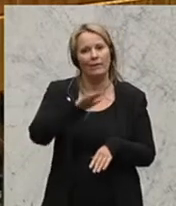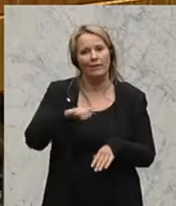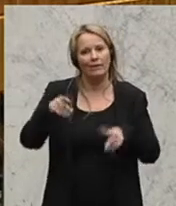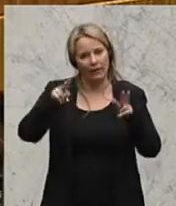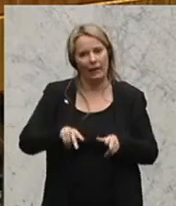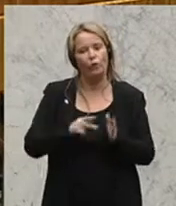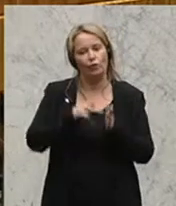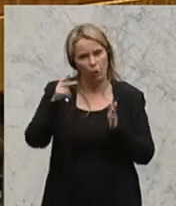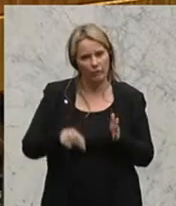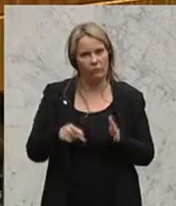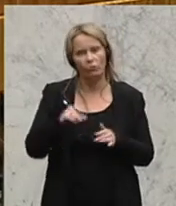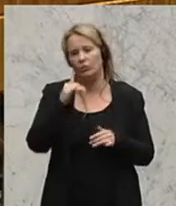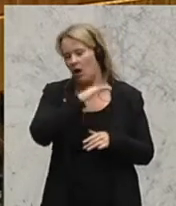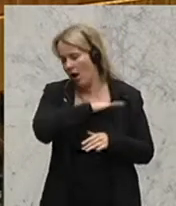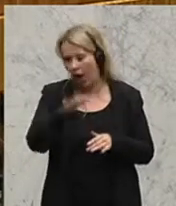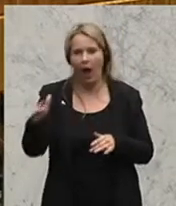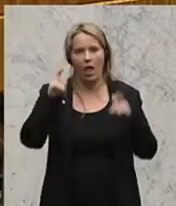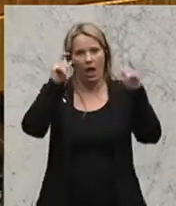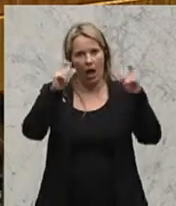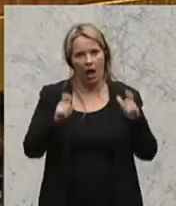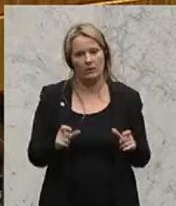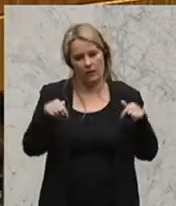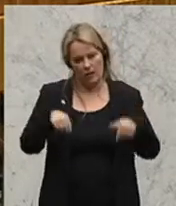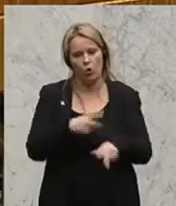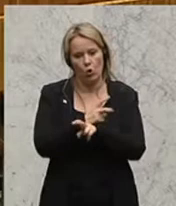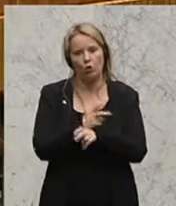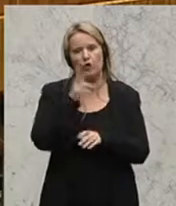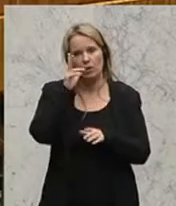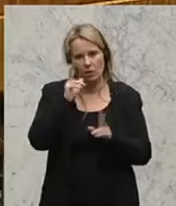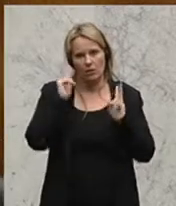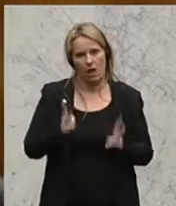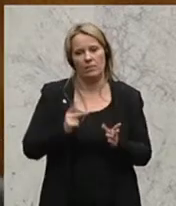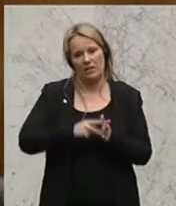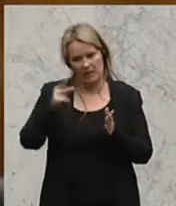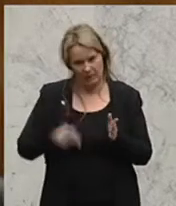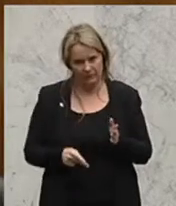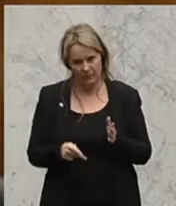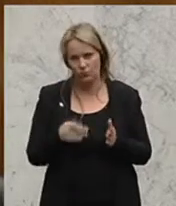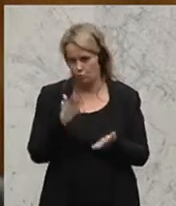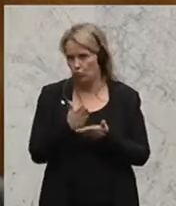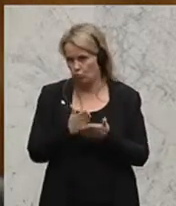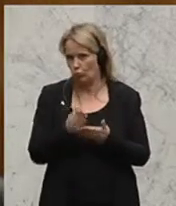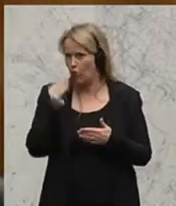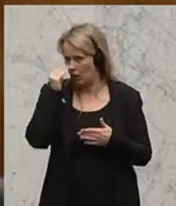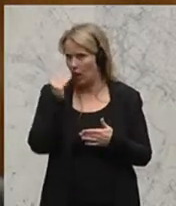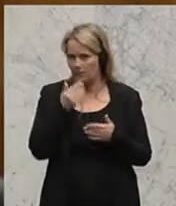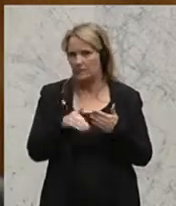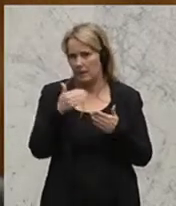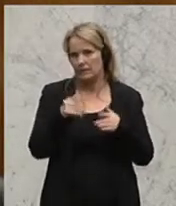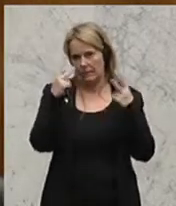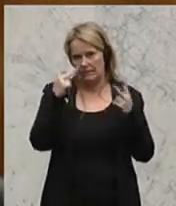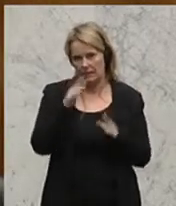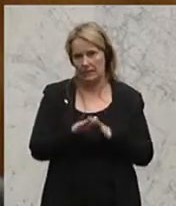-Konvention in allen Artikeln in Österreich ratifiziert werden konnte. Das ist schon, glaube ich, ein sehr, sehr